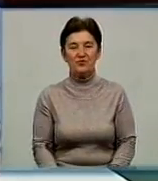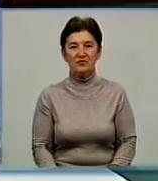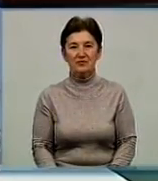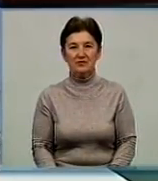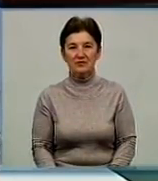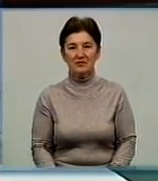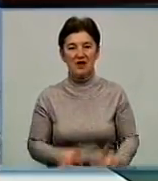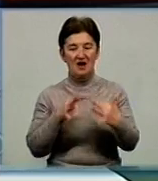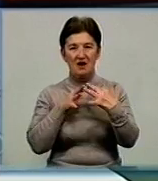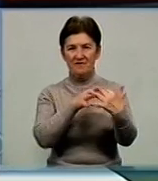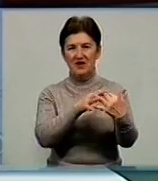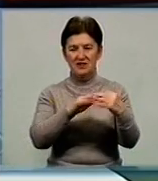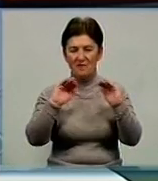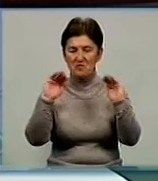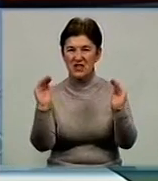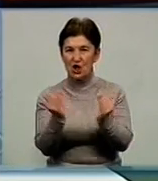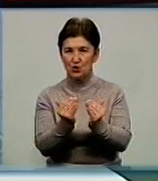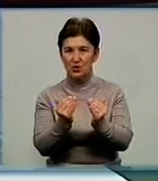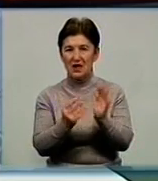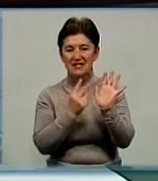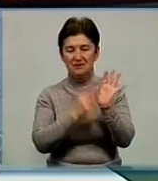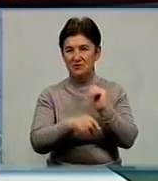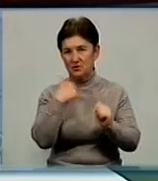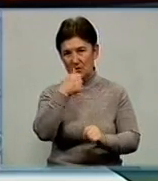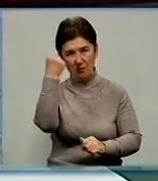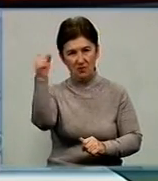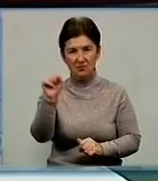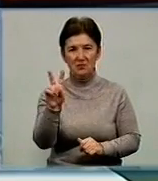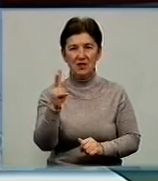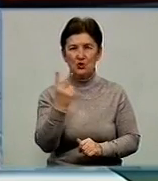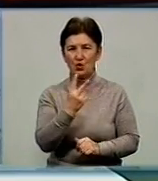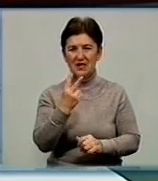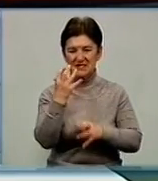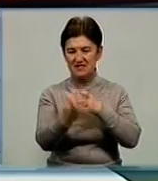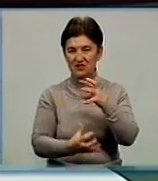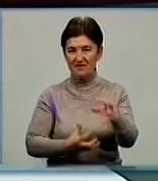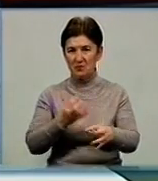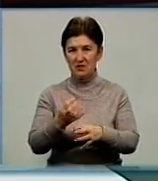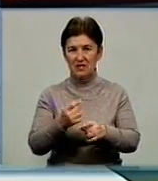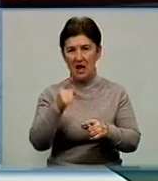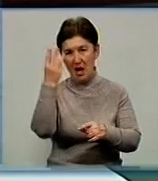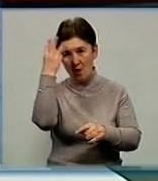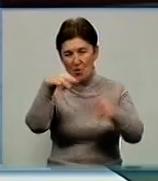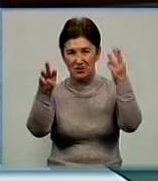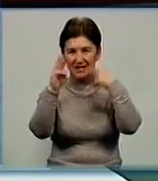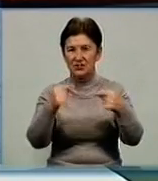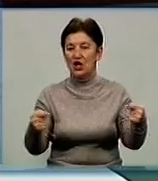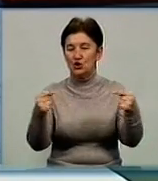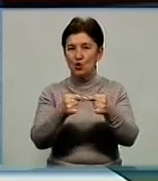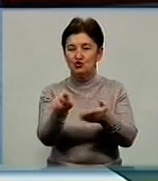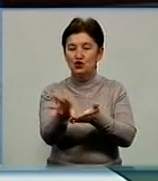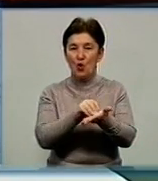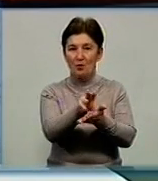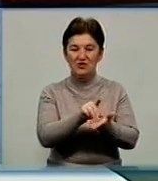Війна в мініатюрі до 70-ї річниці перемоги у Другій світовій війні. Кіровоградські моделісти підготували виставку точних копій